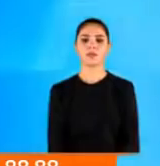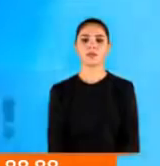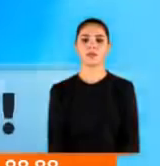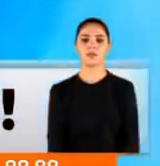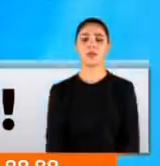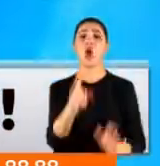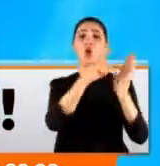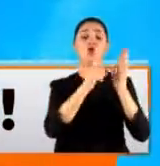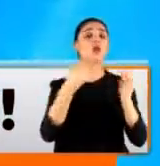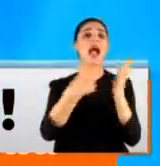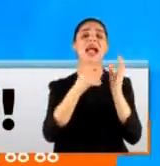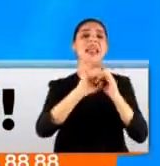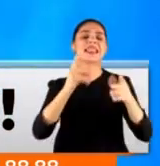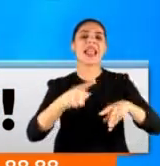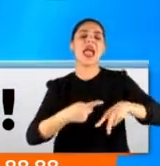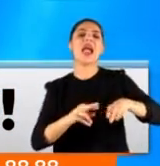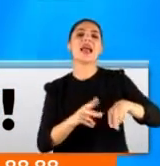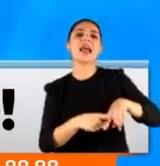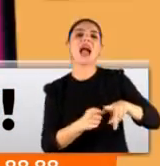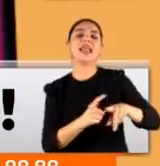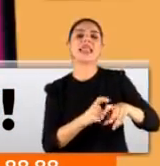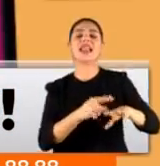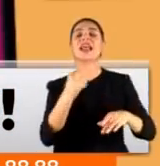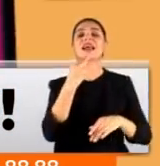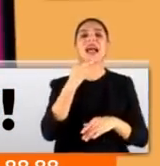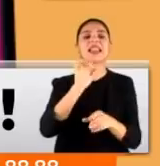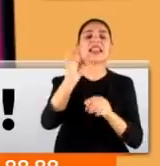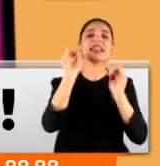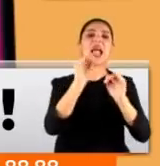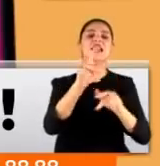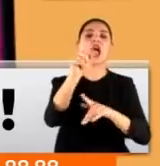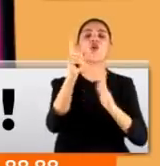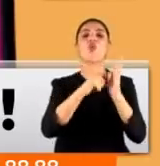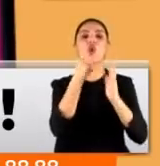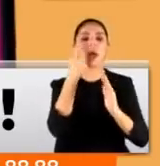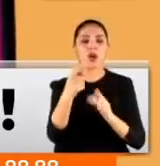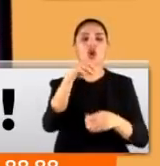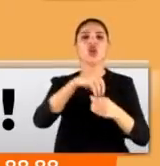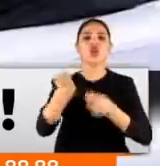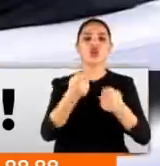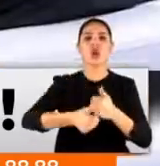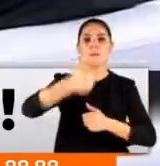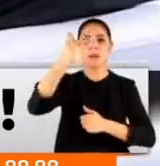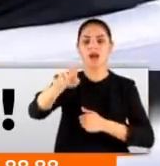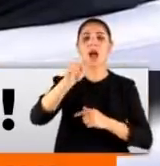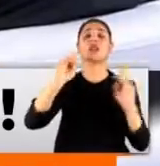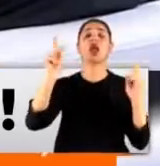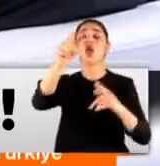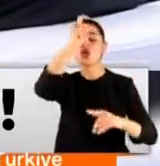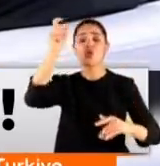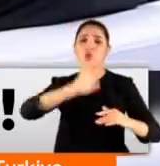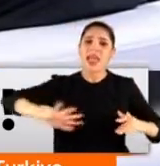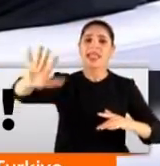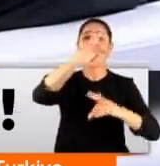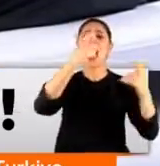Uygulamamızın adı KADES. Kadın Destek Uygulaması. İçişleri Bakanlığı devreye soktu. KADES Türkiye'nin dört bir yanında